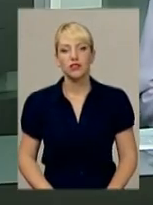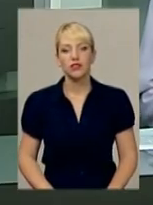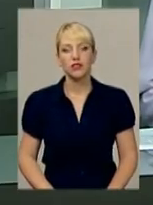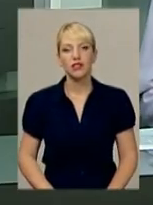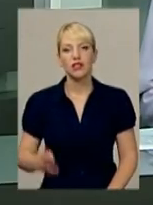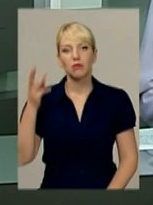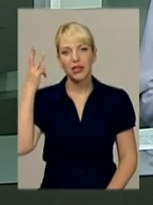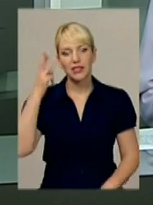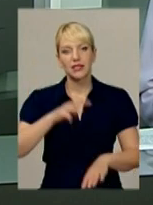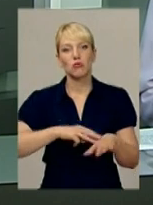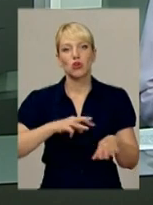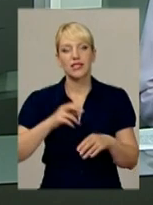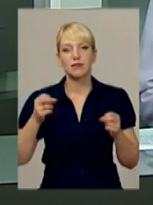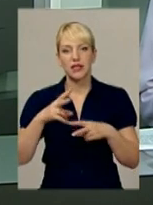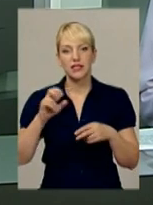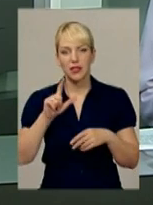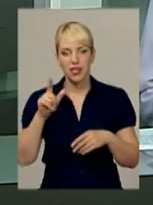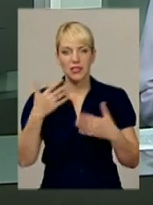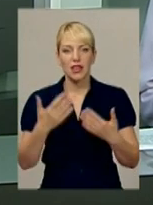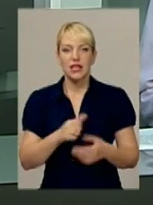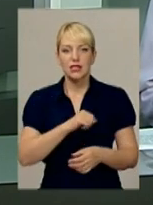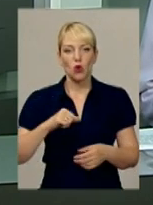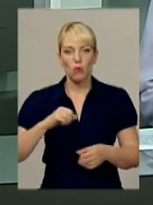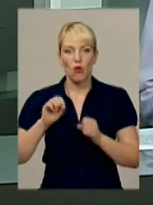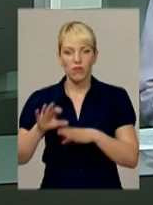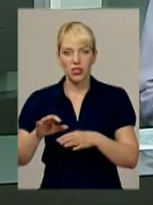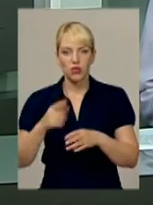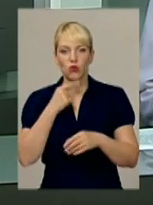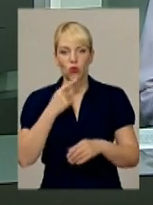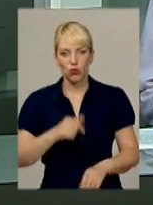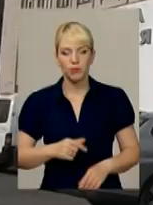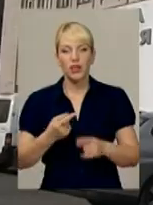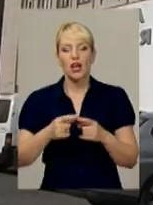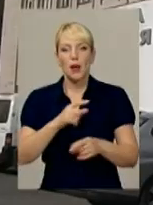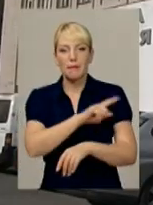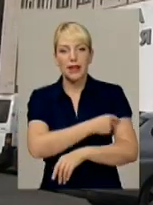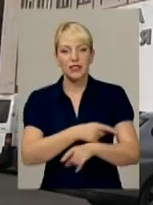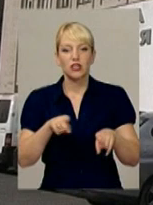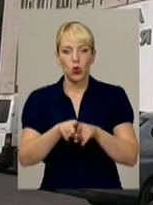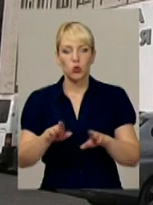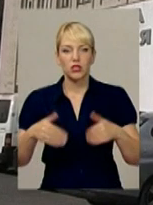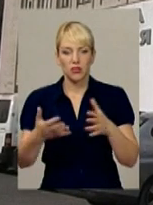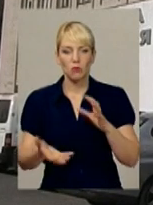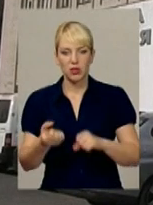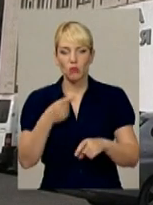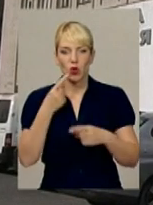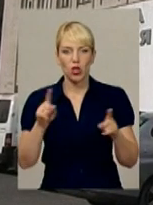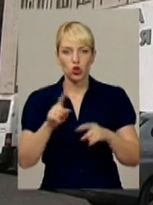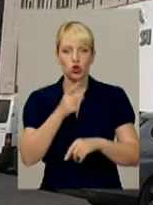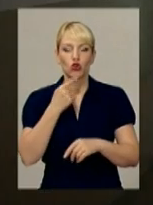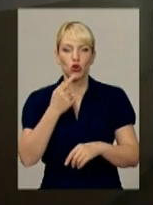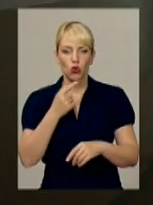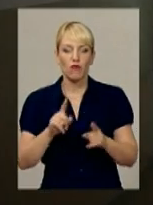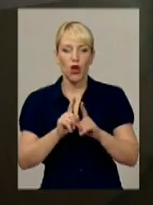Хмельницькі міліціонери-спецпризначенці стали добровільними донорами крові. Медики таку ініціативу підтримують. Кажуть, кров,